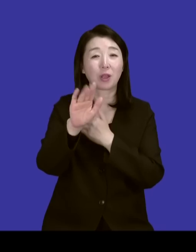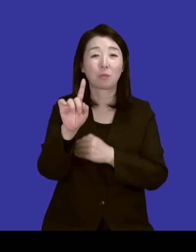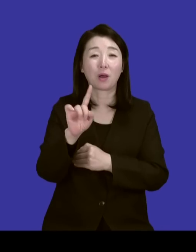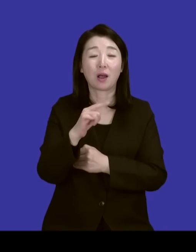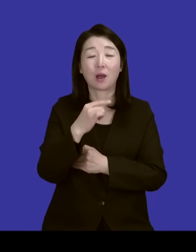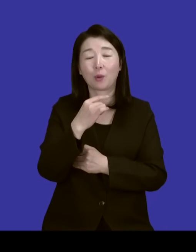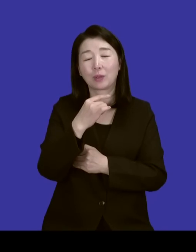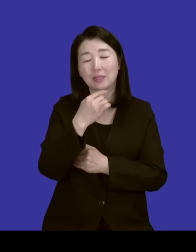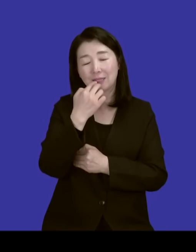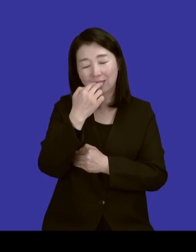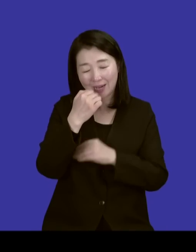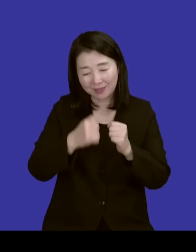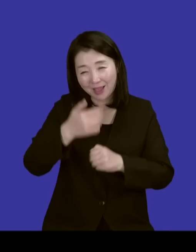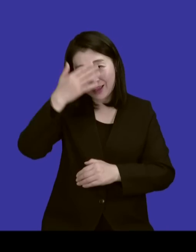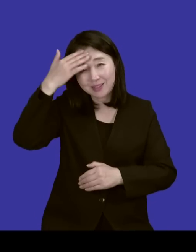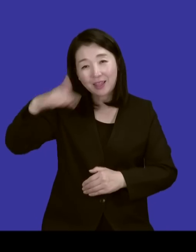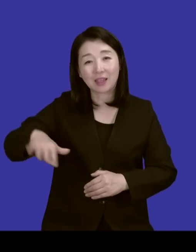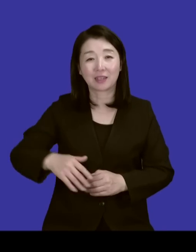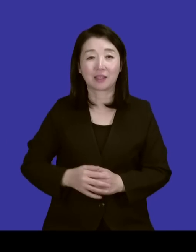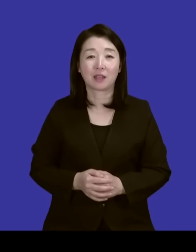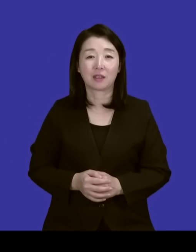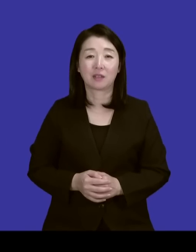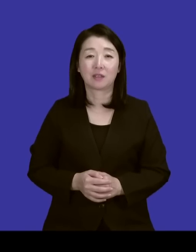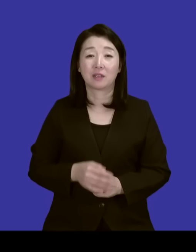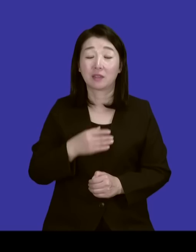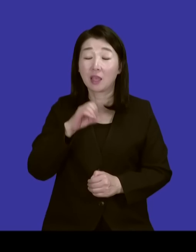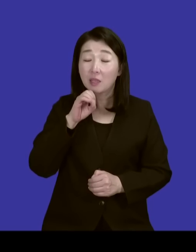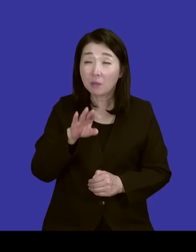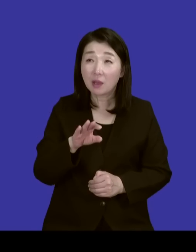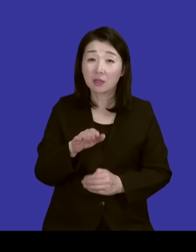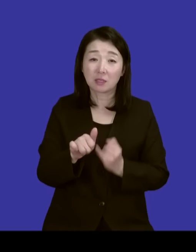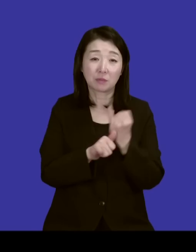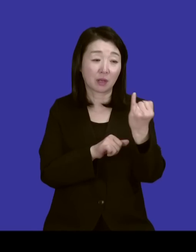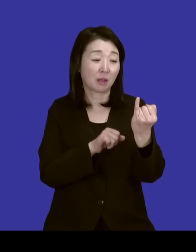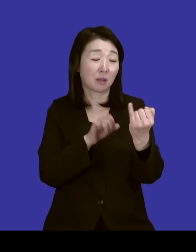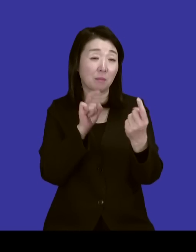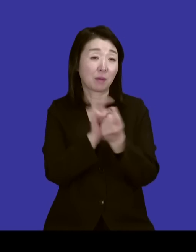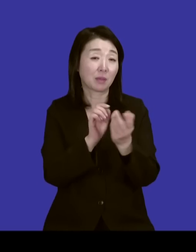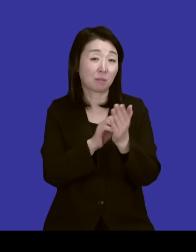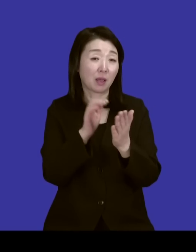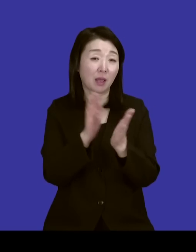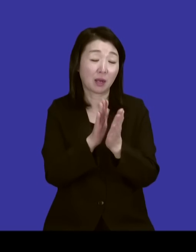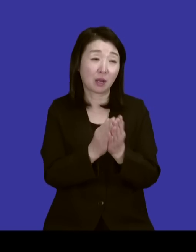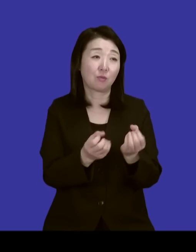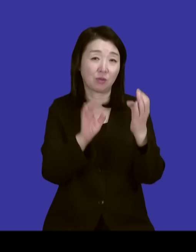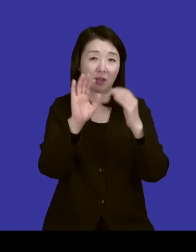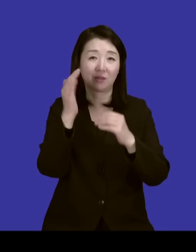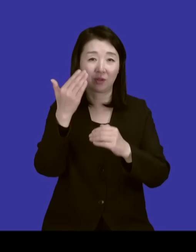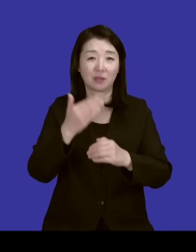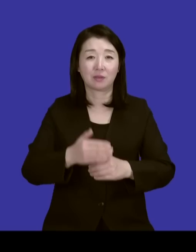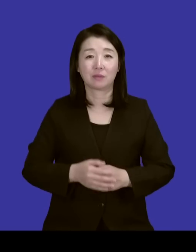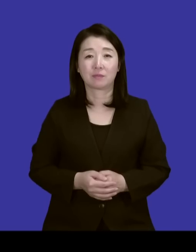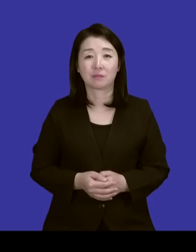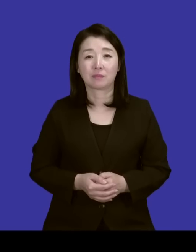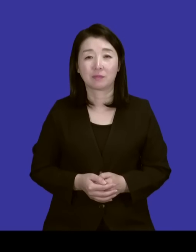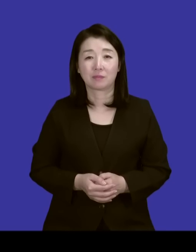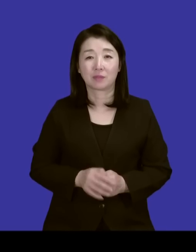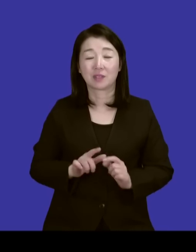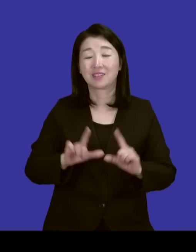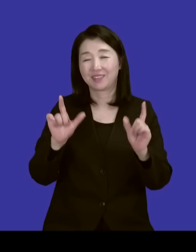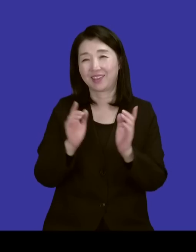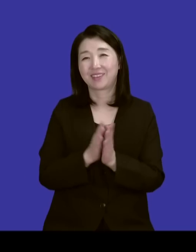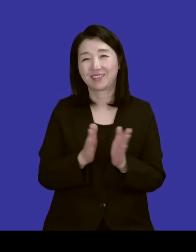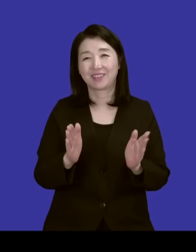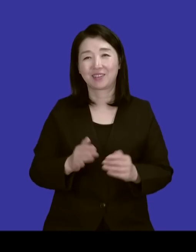살았다. 그다음에 제 입에서 딱 나오면서 집사람 만나면 첫 마디가 할렐루야 가 되는 거예요. 그러면 그 날이